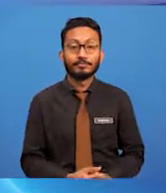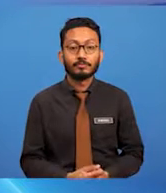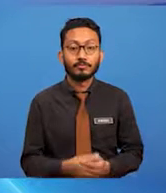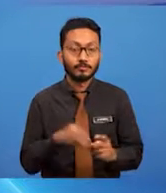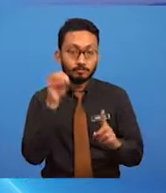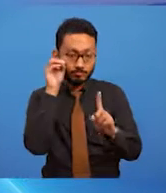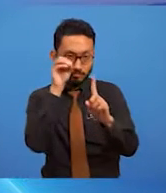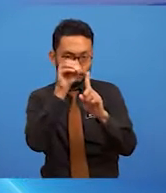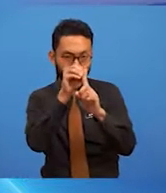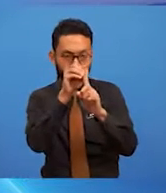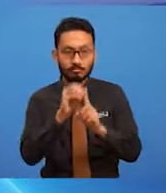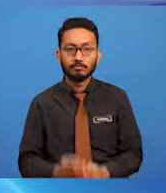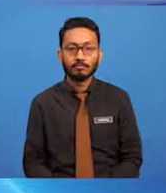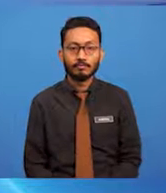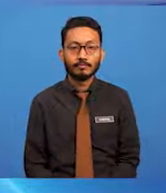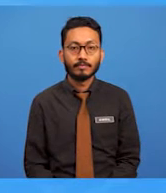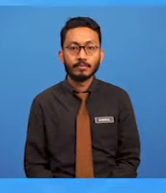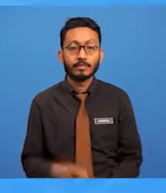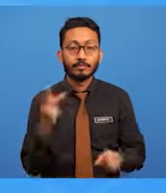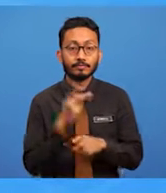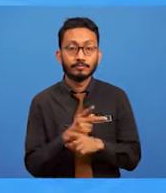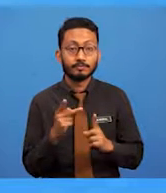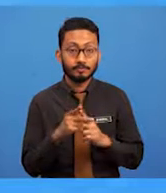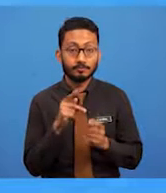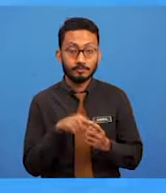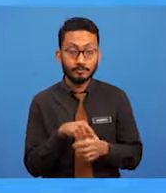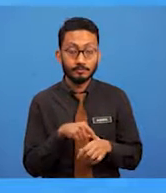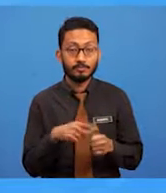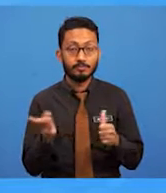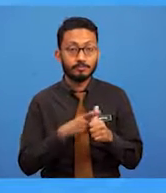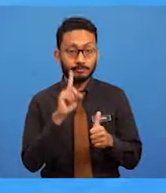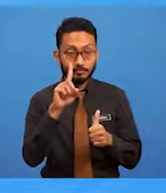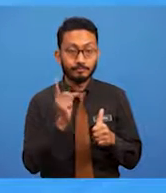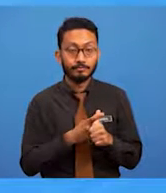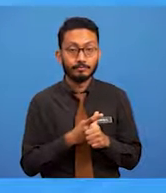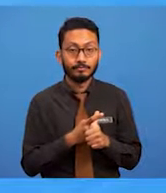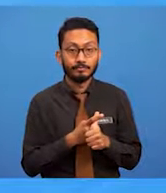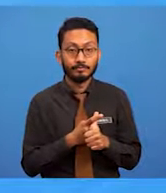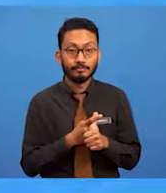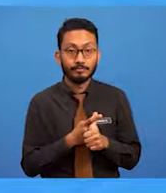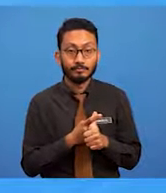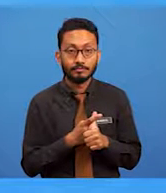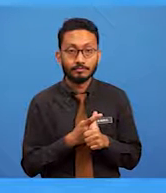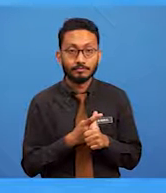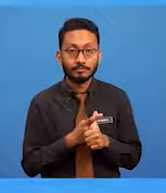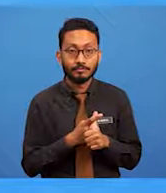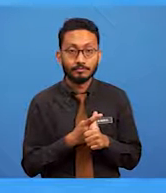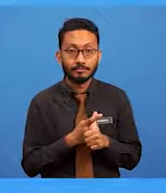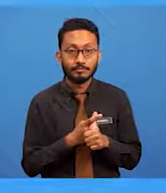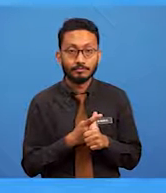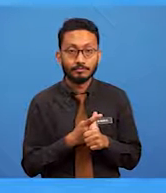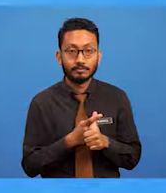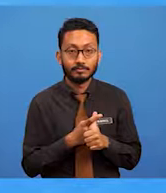pembelajaran pada episod kali ini. Objektif pembelajaran kita ialah yang pertama,